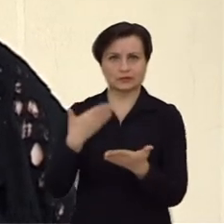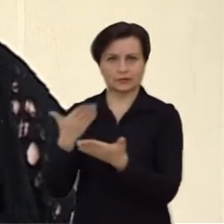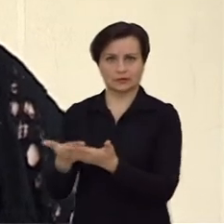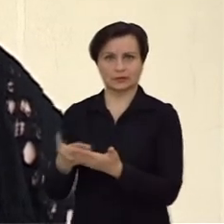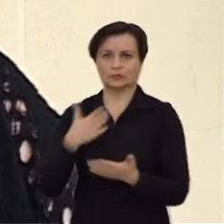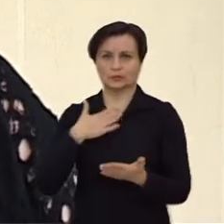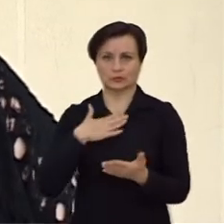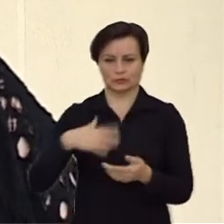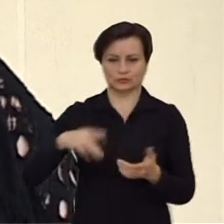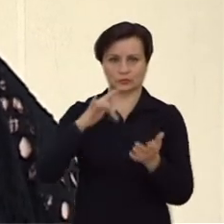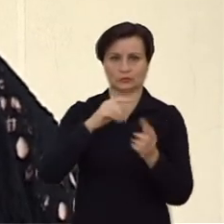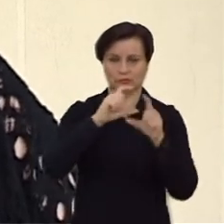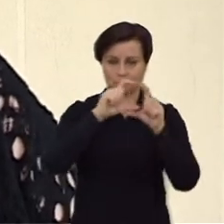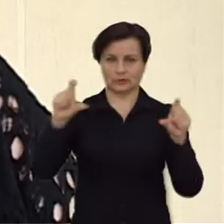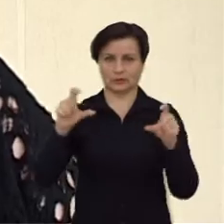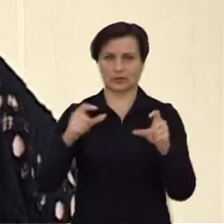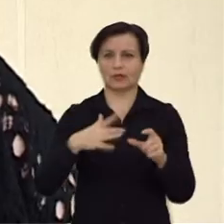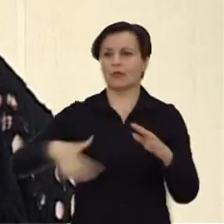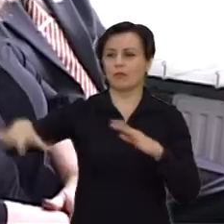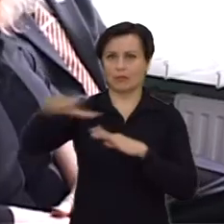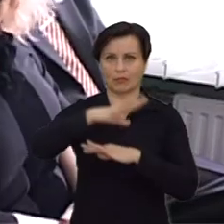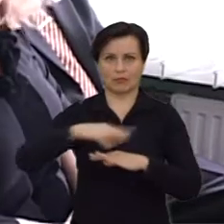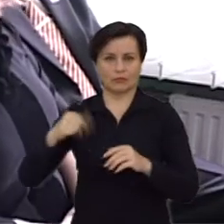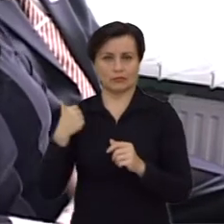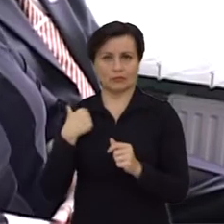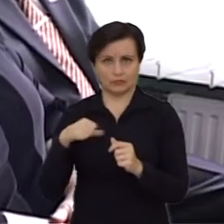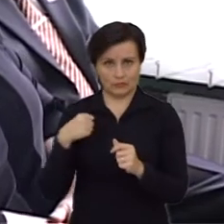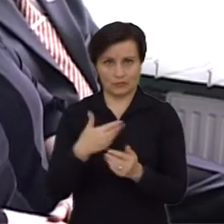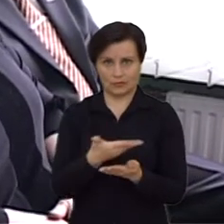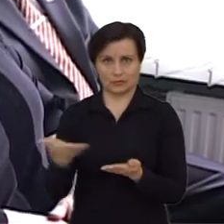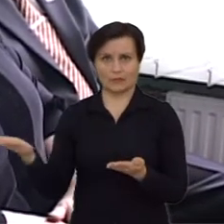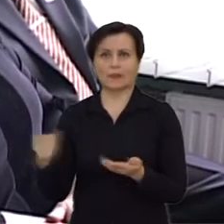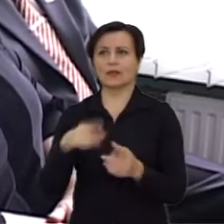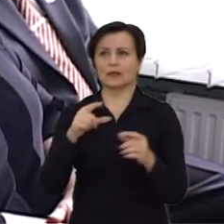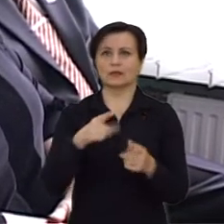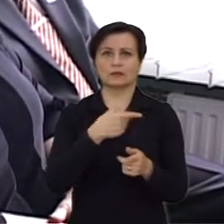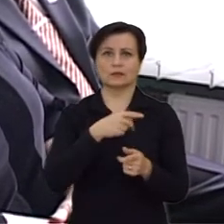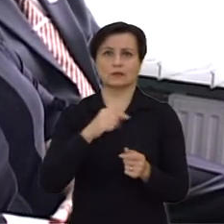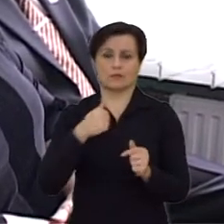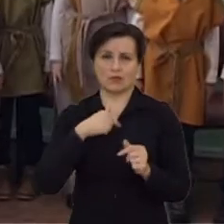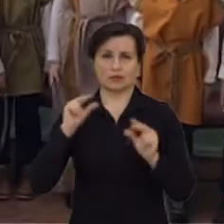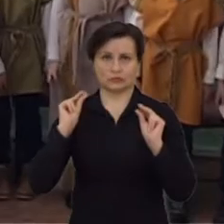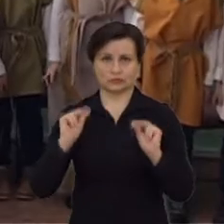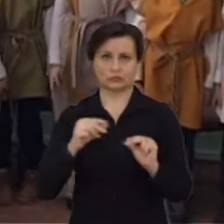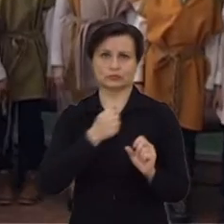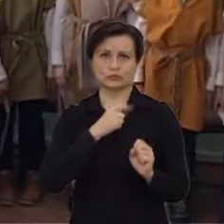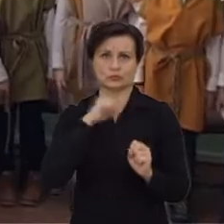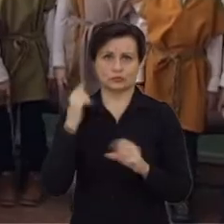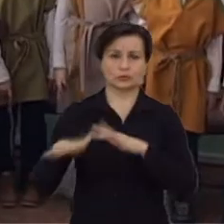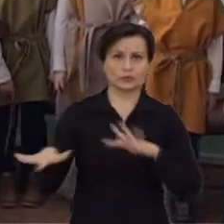ir mūsų centra bendruomenė, į jo lab, kad iš tiesų centras gyvuoja, turi daug veiklų. Kaip žinia, mes turime